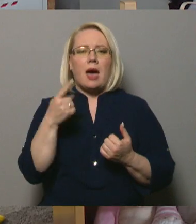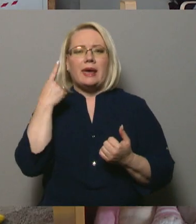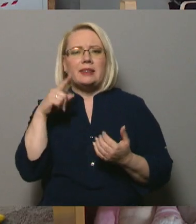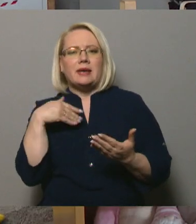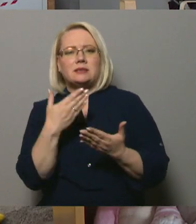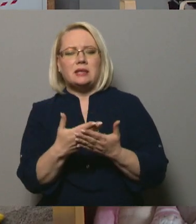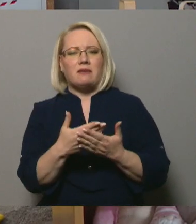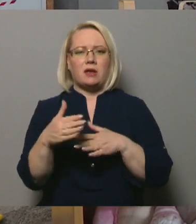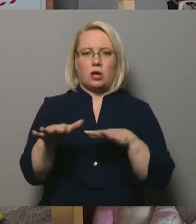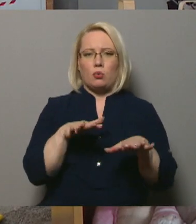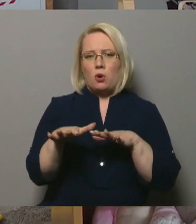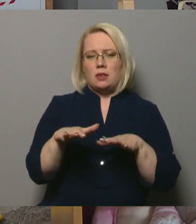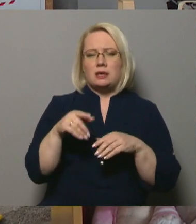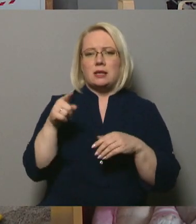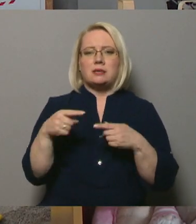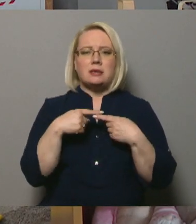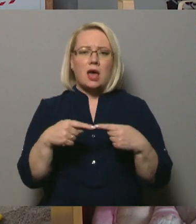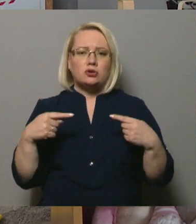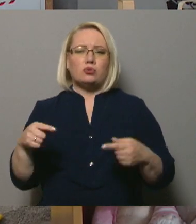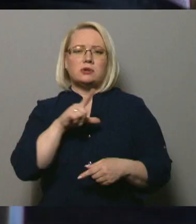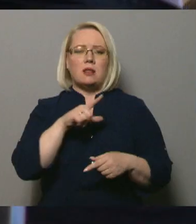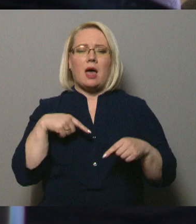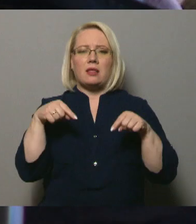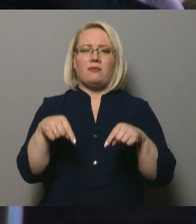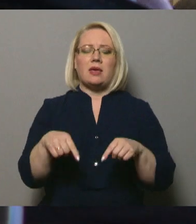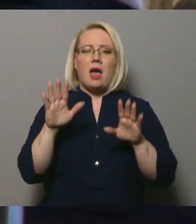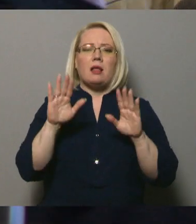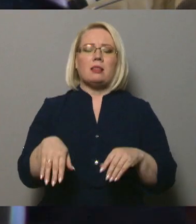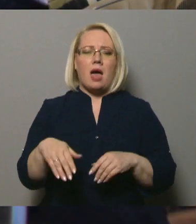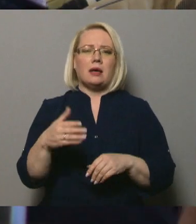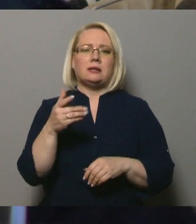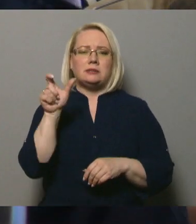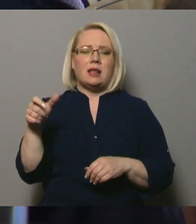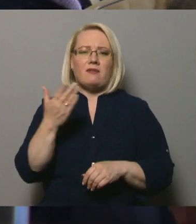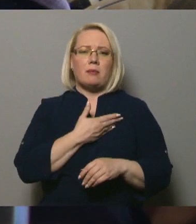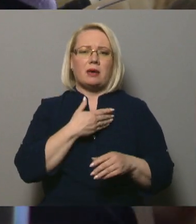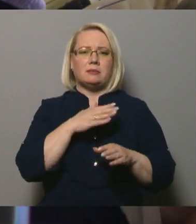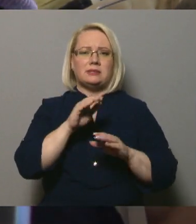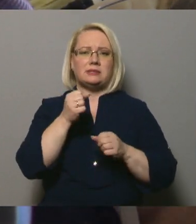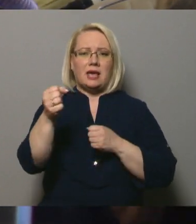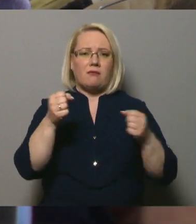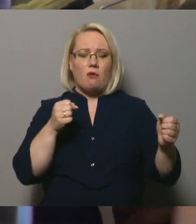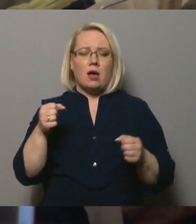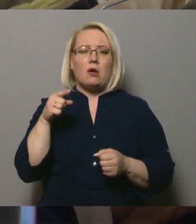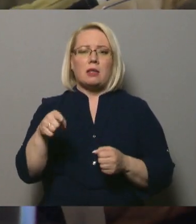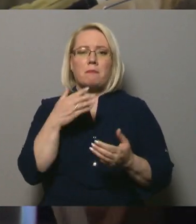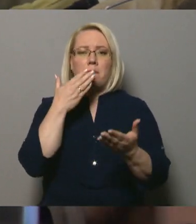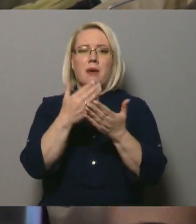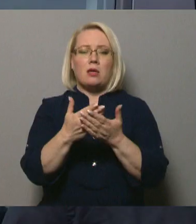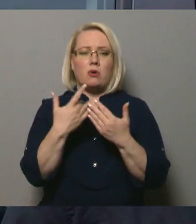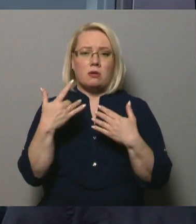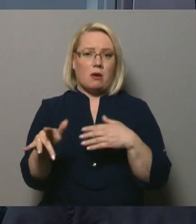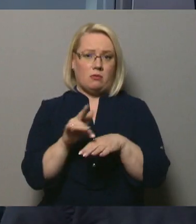rīkoties. Tas resurs Latvijā, lai izmitinātu cilvēkus no tiem, kas ir pieteikušies arī